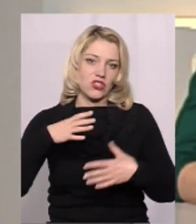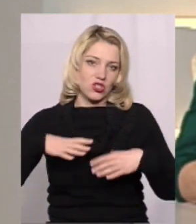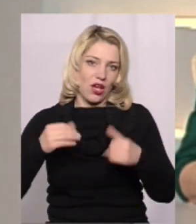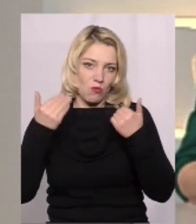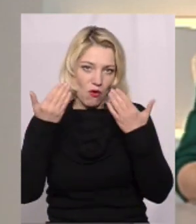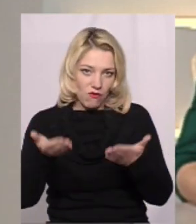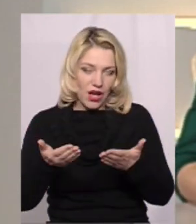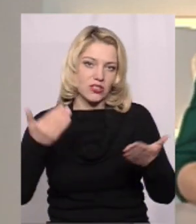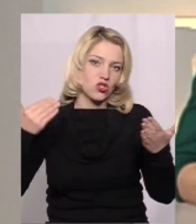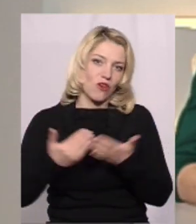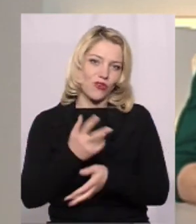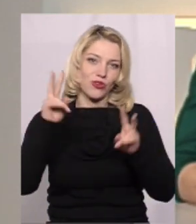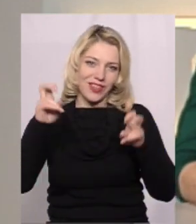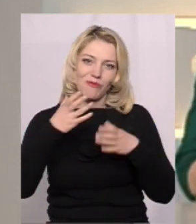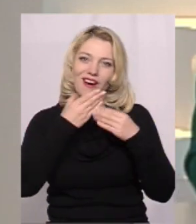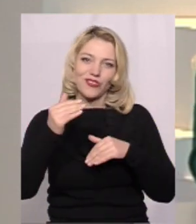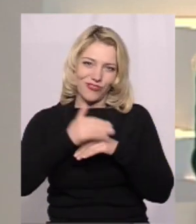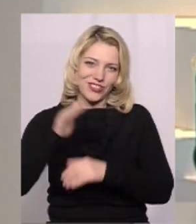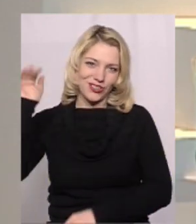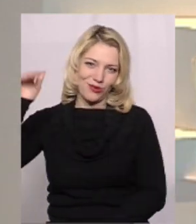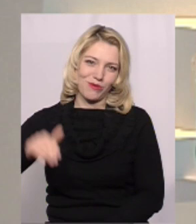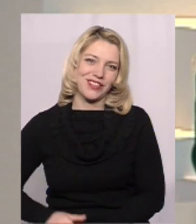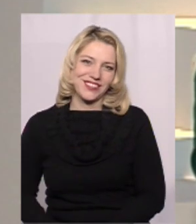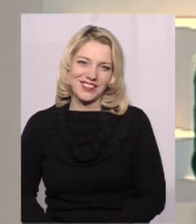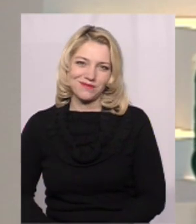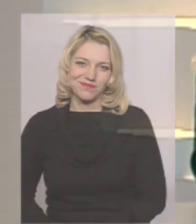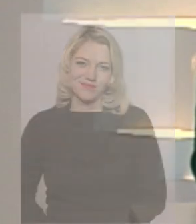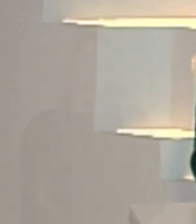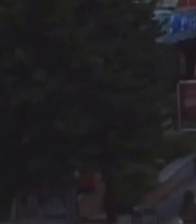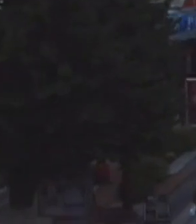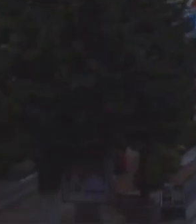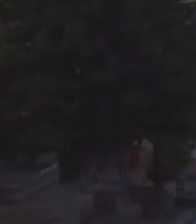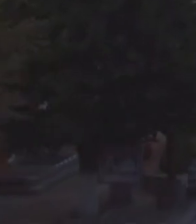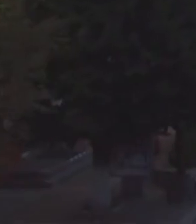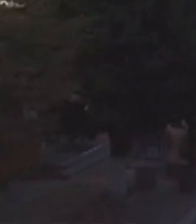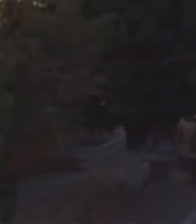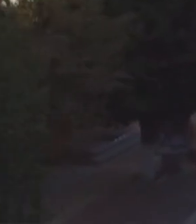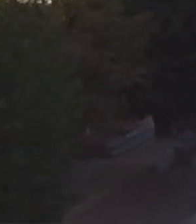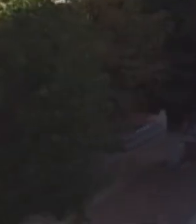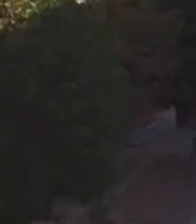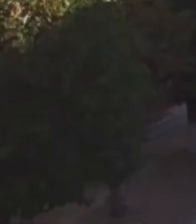чекати вас із новою темою Гарного вечора і нехай щастить Дякую